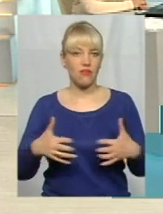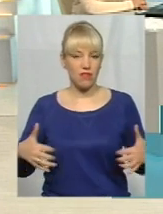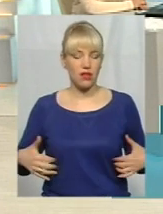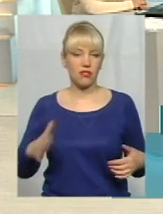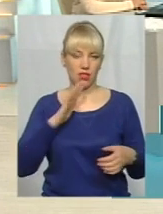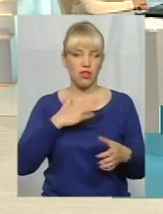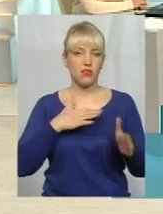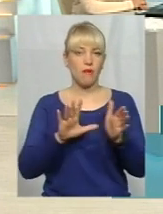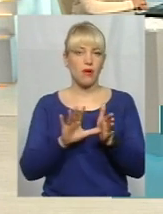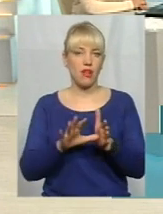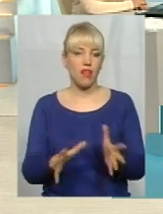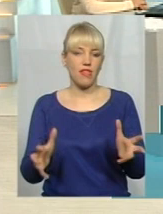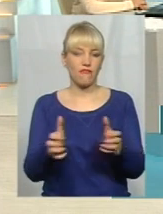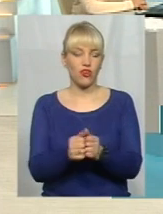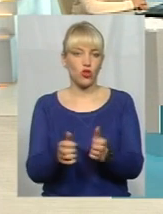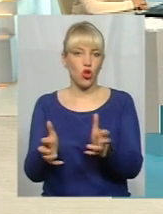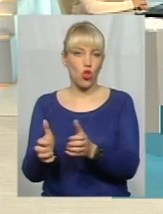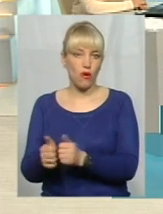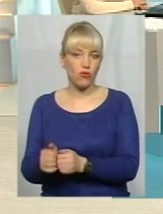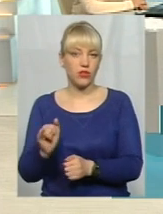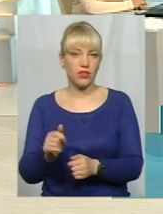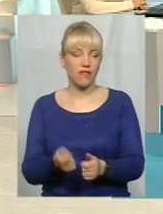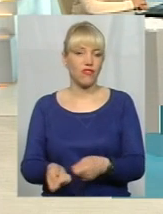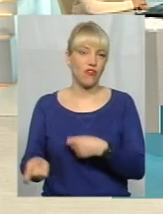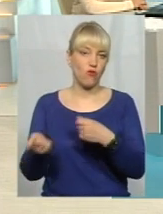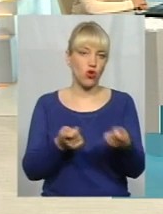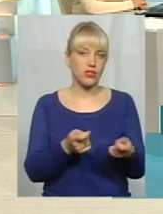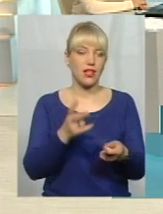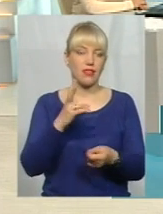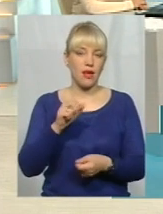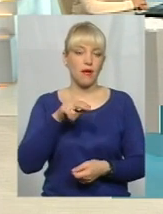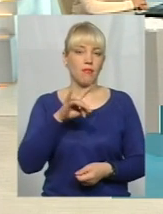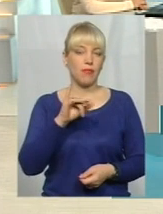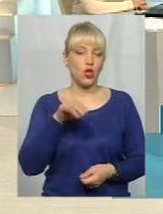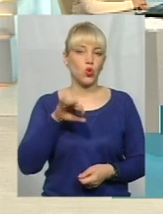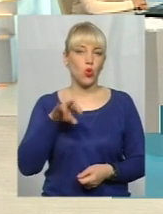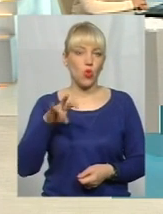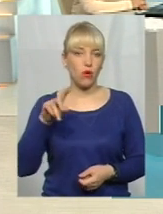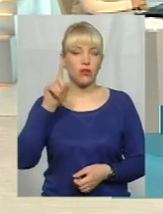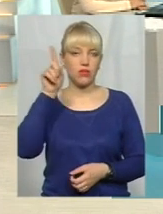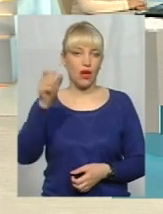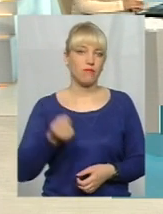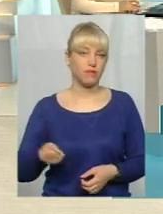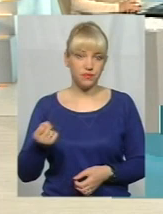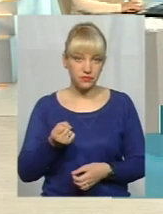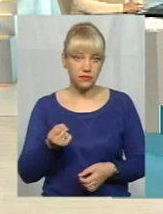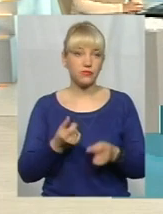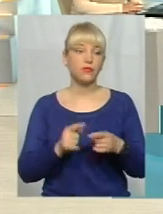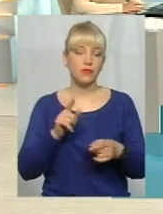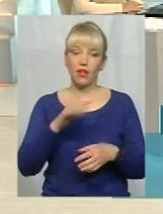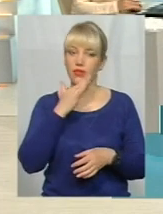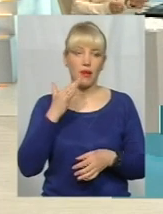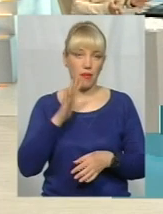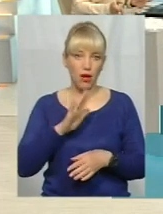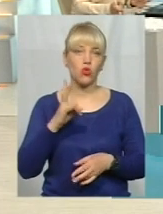відловлює, вивозить їх на притулок, і таких тварин ми утримуємо на притулку. Їх не так багато, але є.